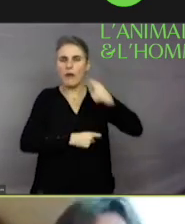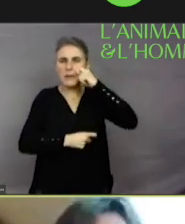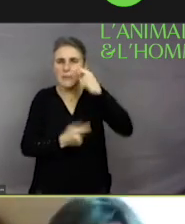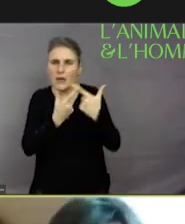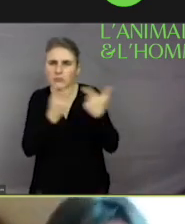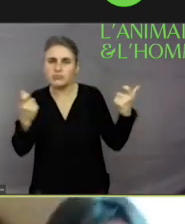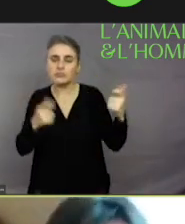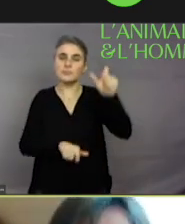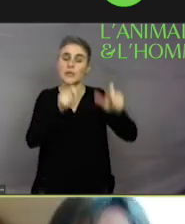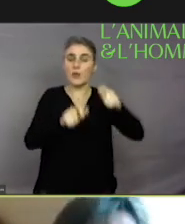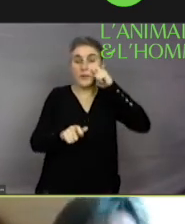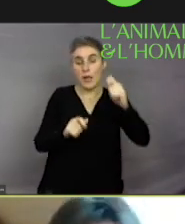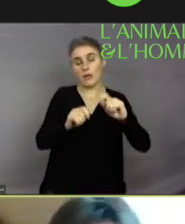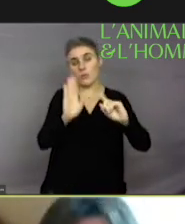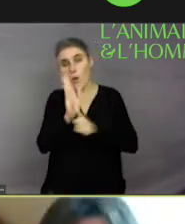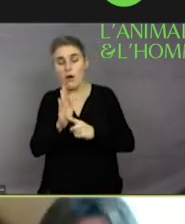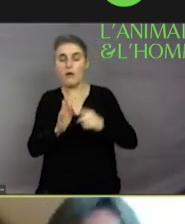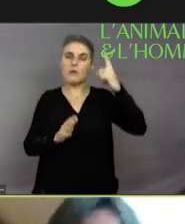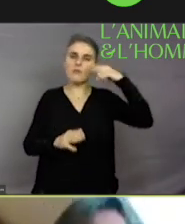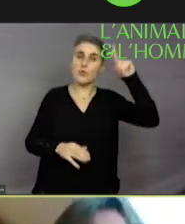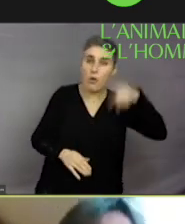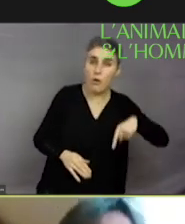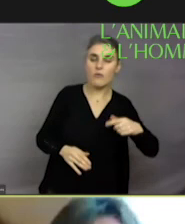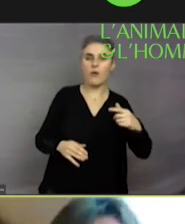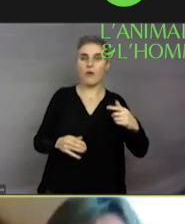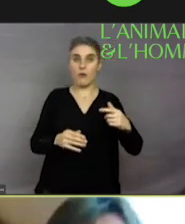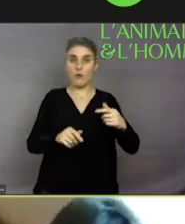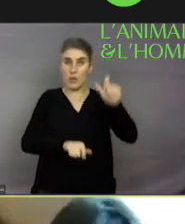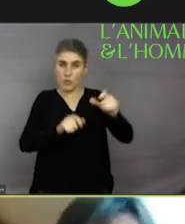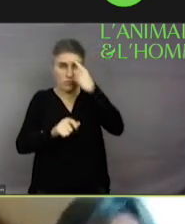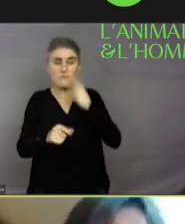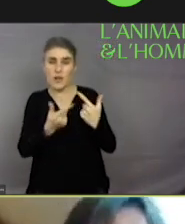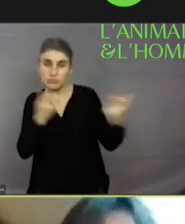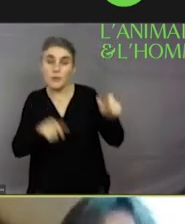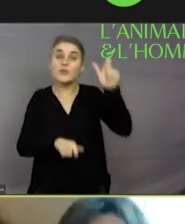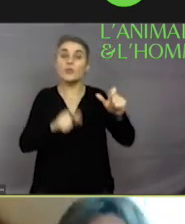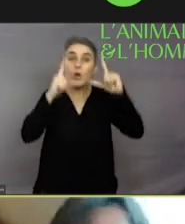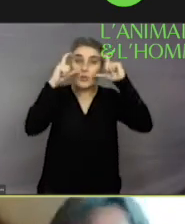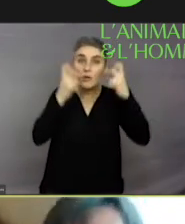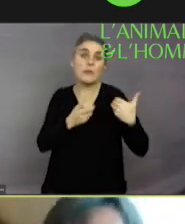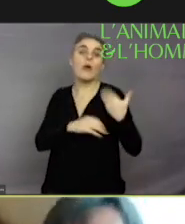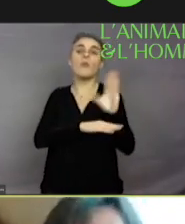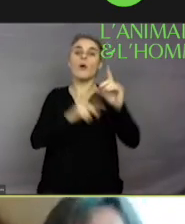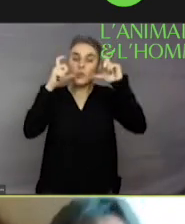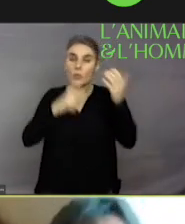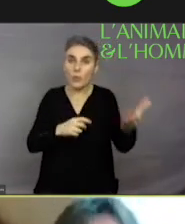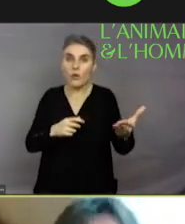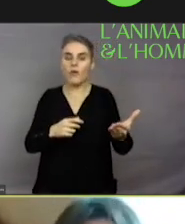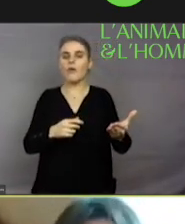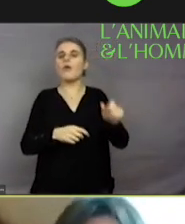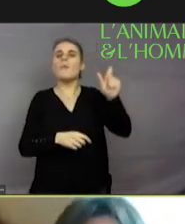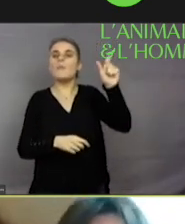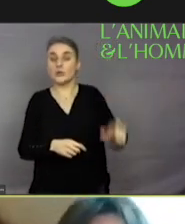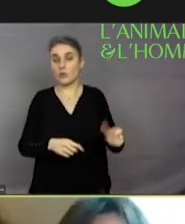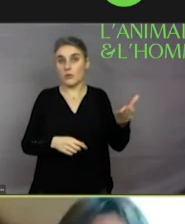a des juristes, on a des philosophes, on a beaucoup de monde, des photographes, je parlais de Laurent Baeux, on a André